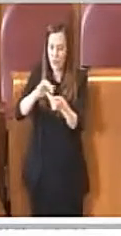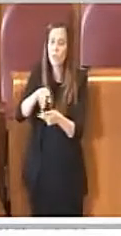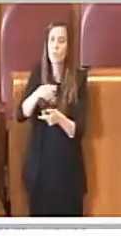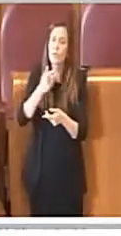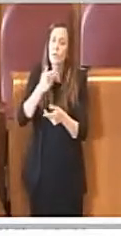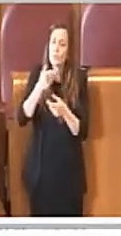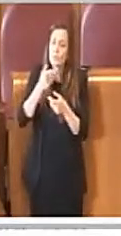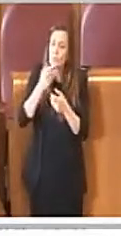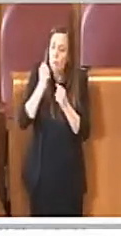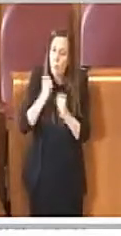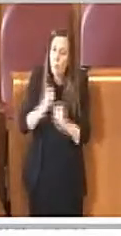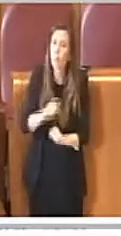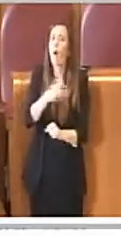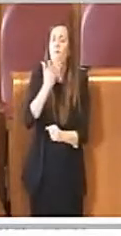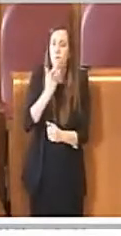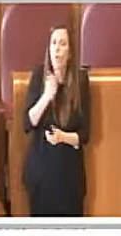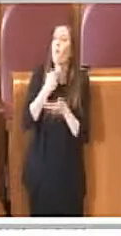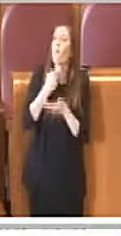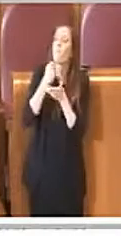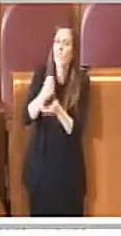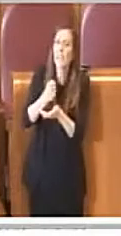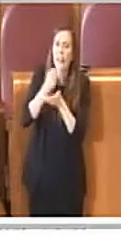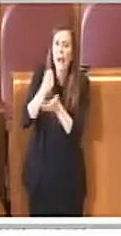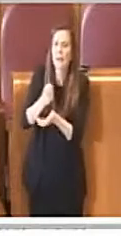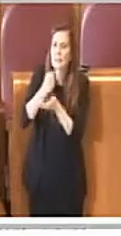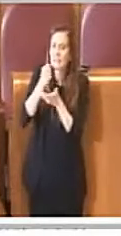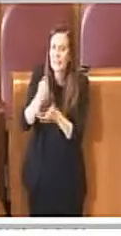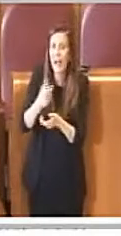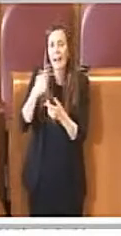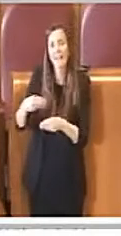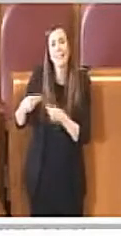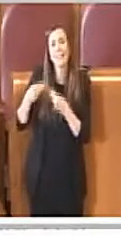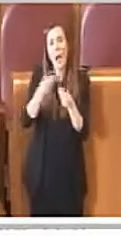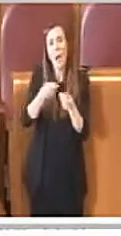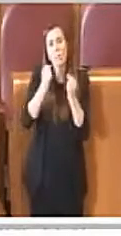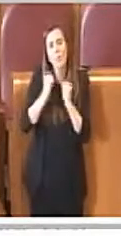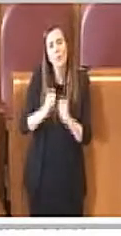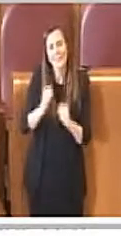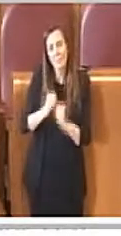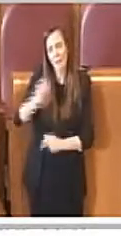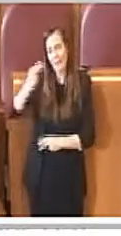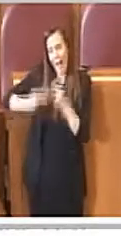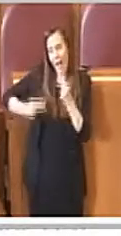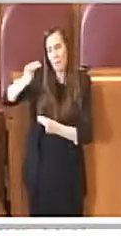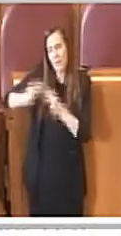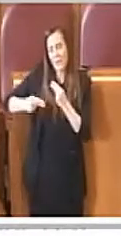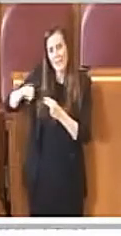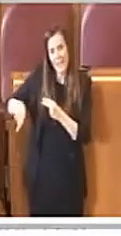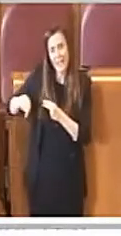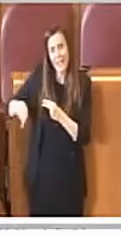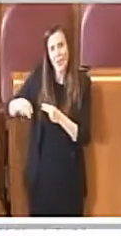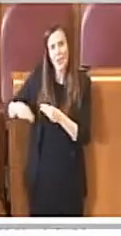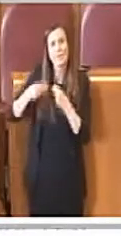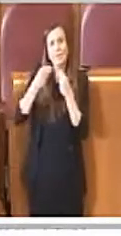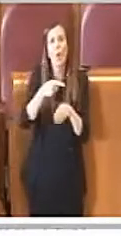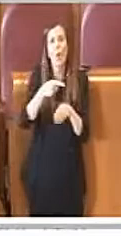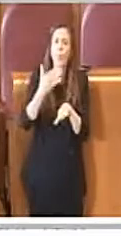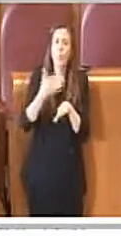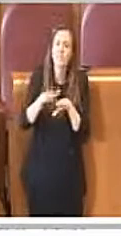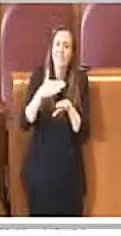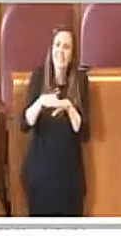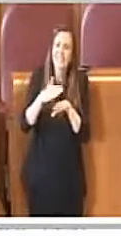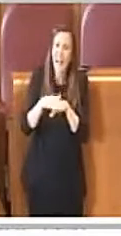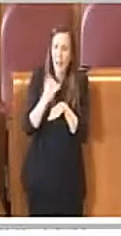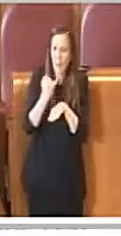di riqualificazione se venga data la possibilità da parte dell'amministrazione di utilizzare una piccola